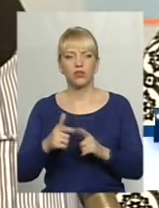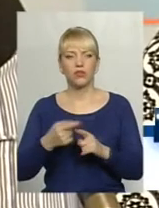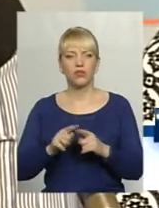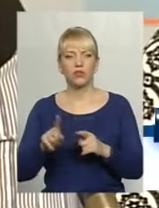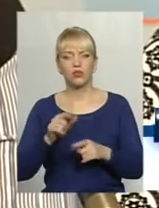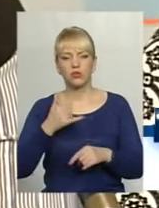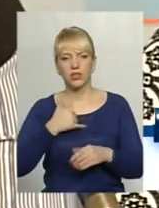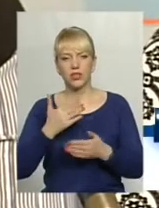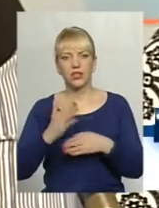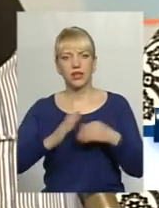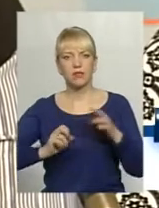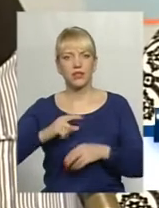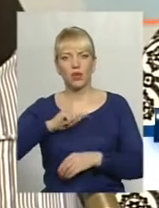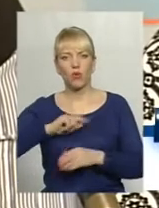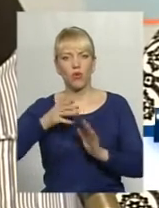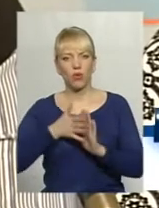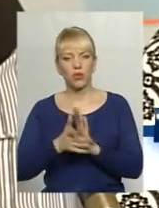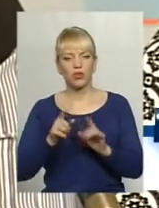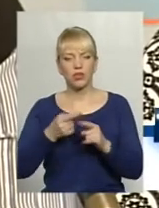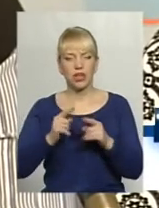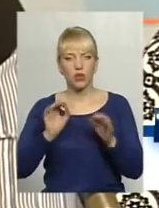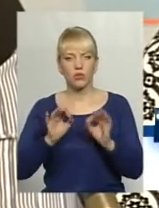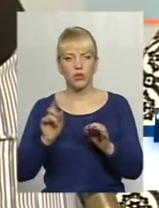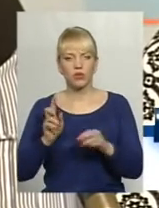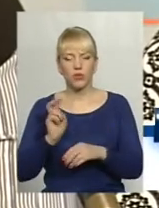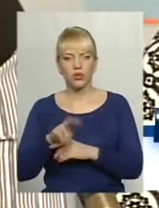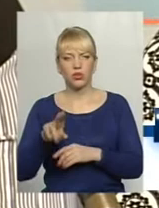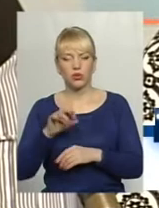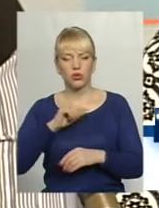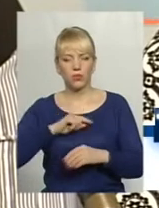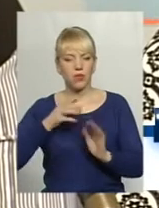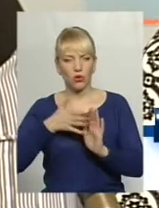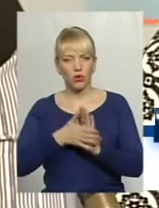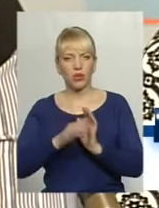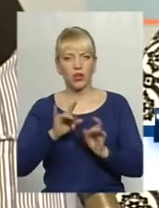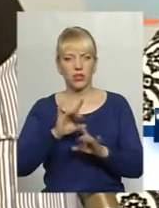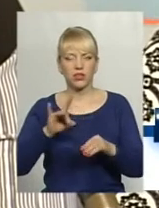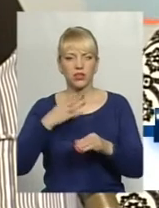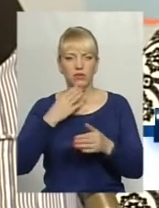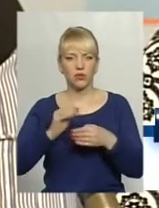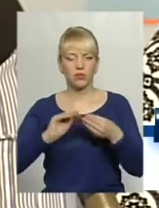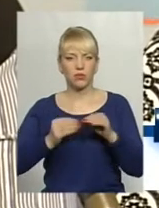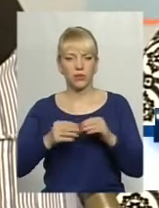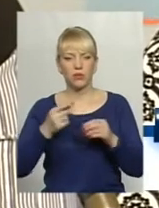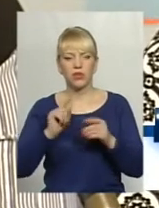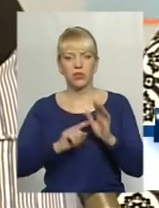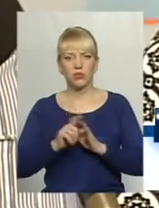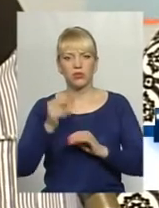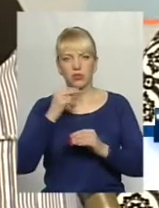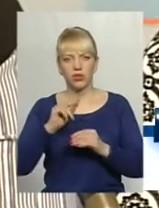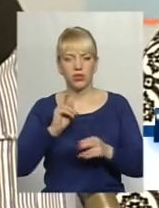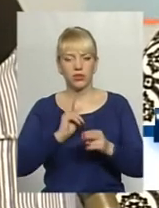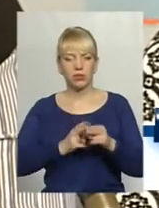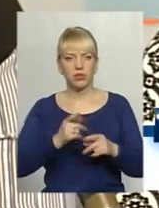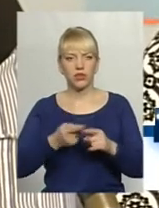психологи, і що це нормально – прийти до психолога і розказати про свою проблему. Адже спочатку краще запобігти тій